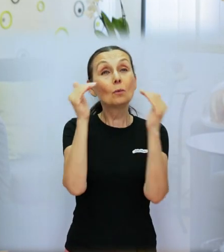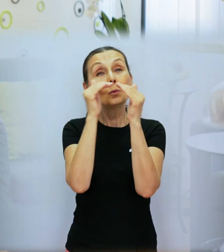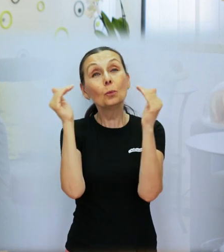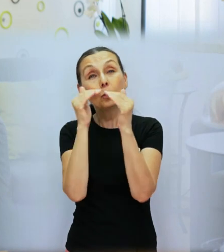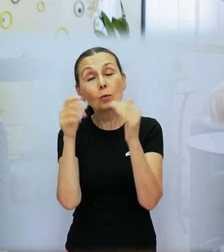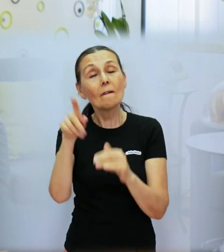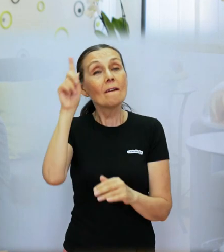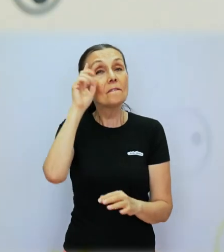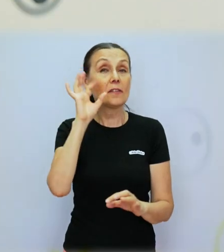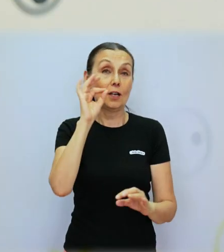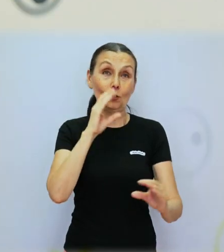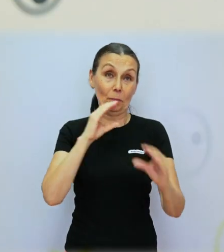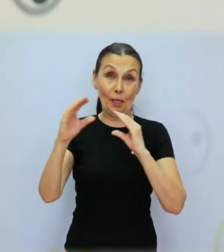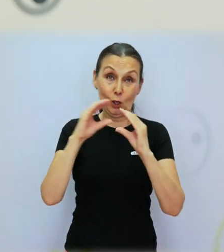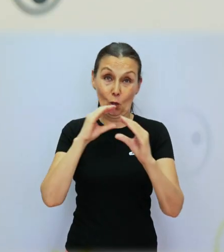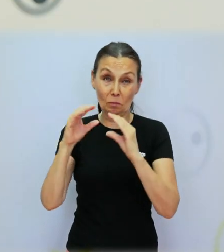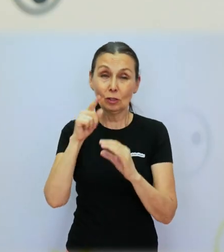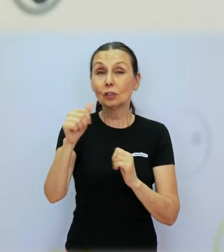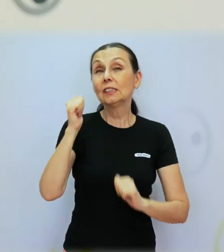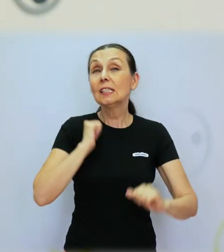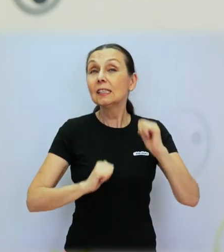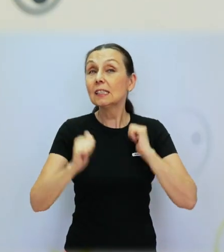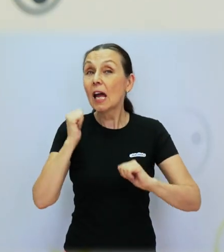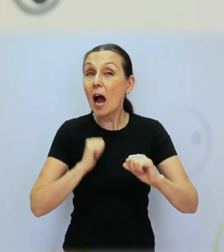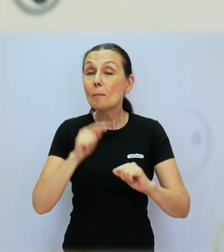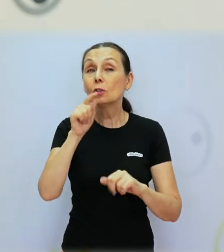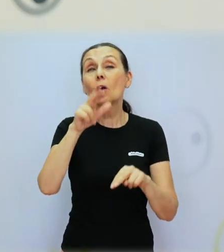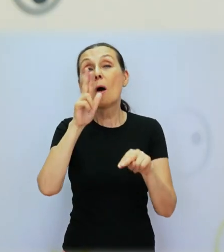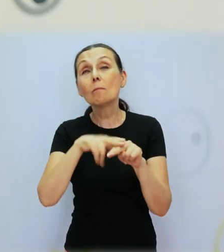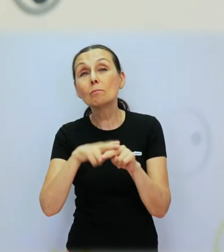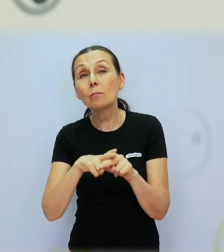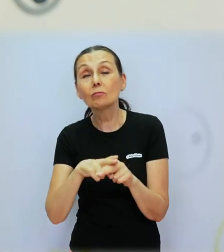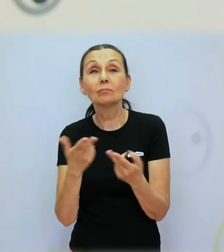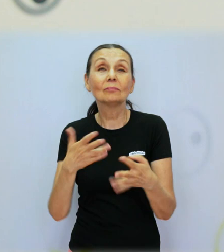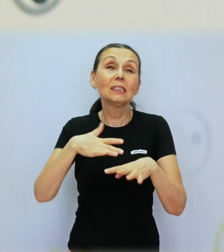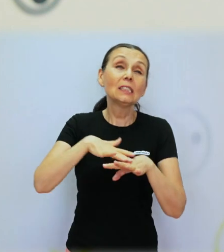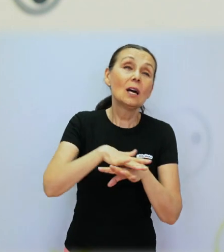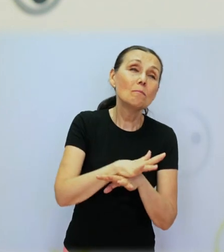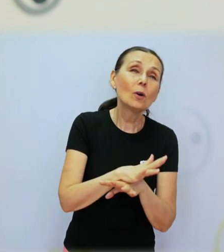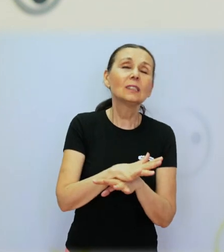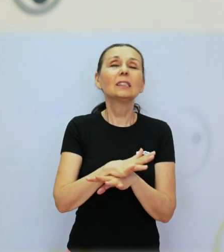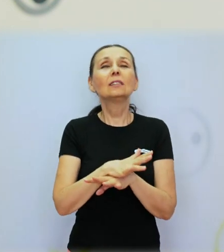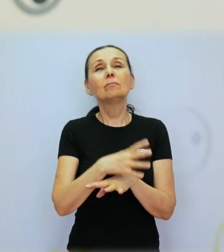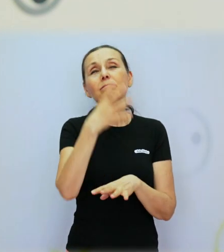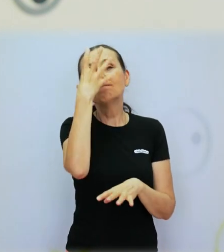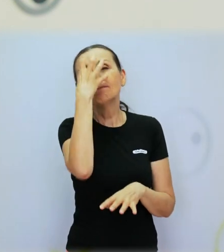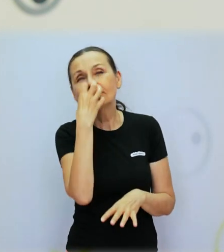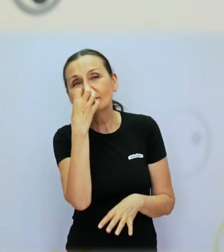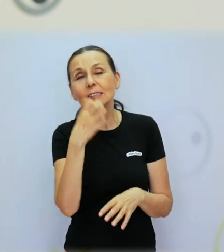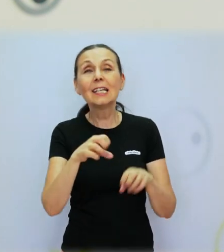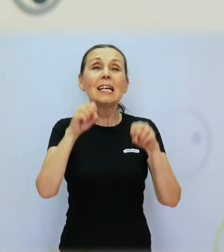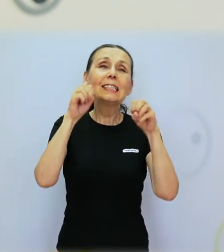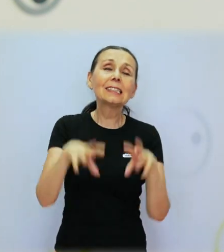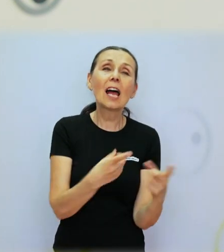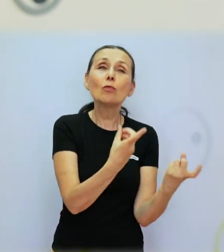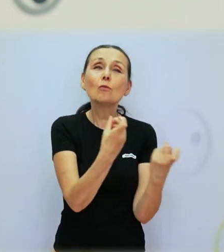aspoň na také úrovne, aby teda s nimi odkomunikovali to, čo ich trápi. No a to u nich môže vyvlávať nejakú frustáciu, rezignáciu toho